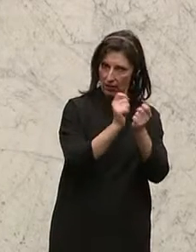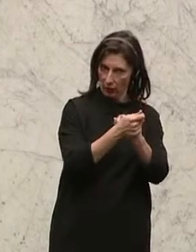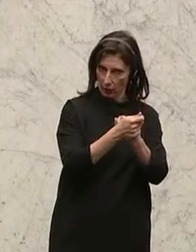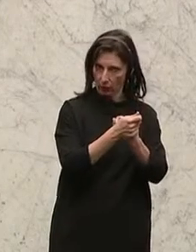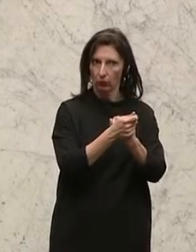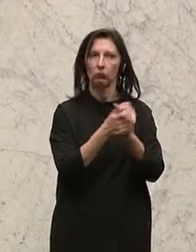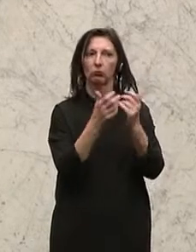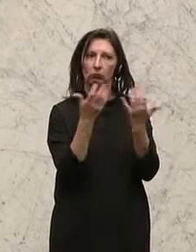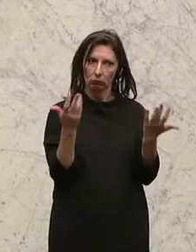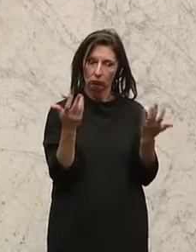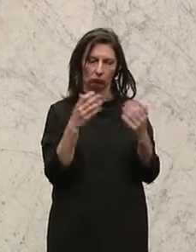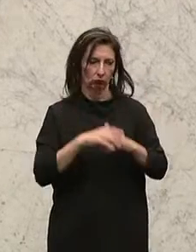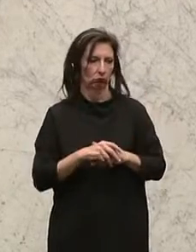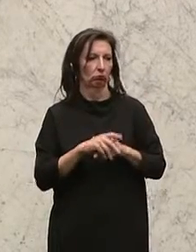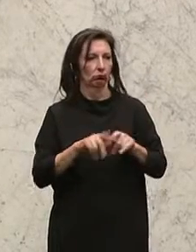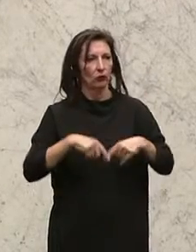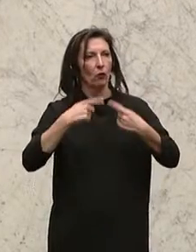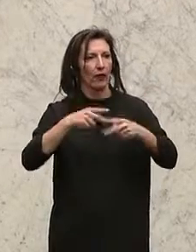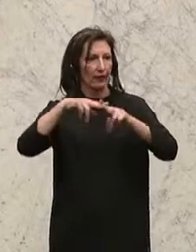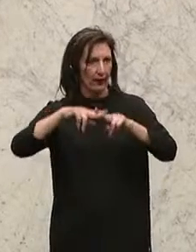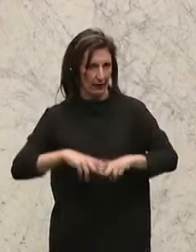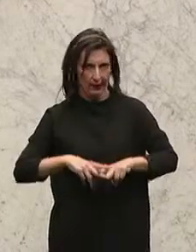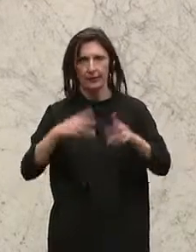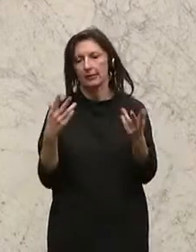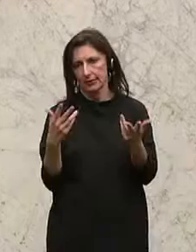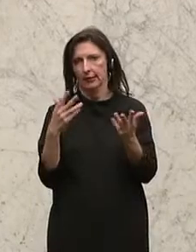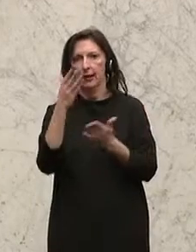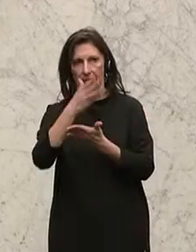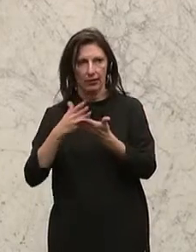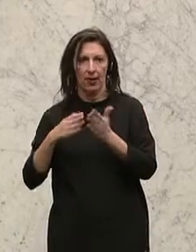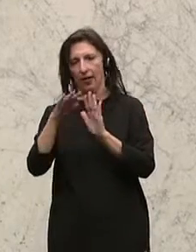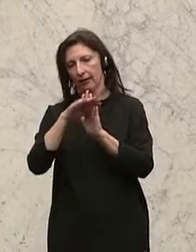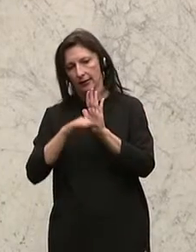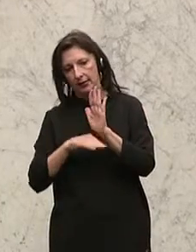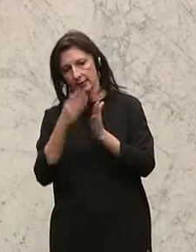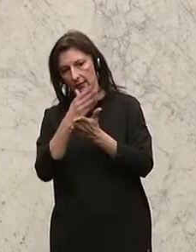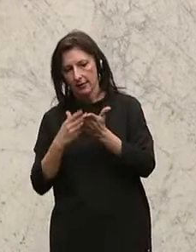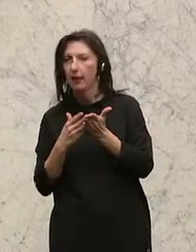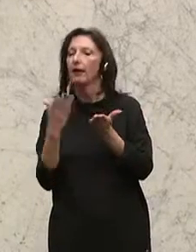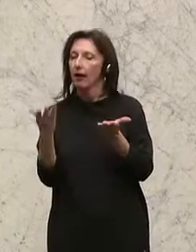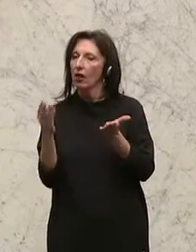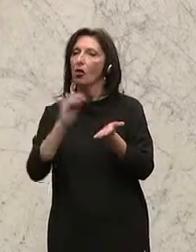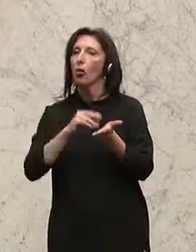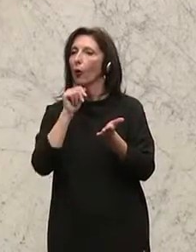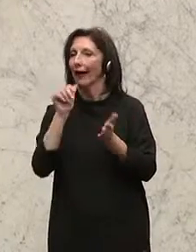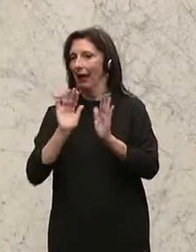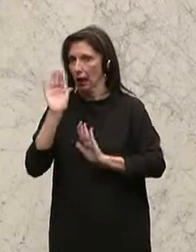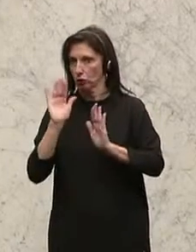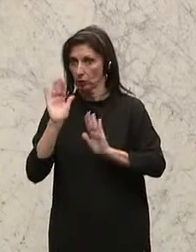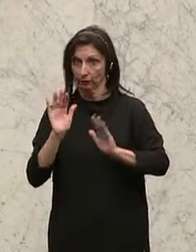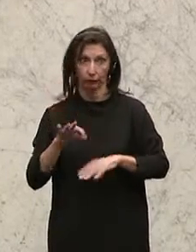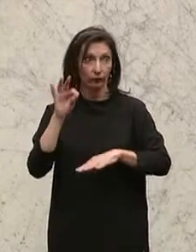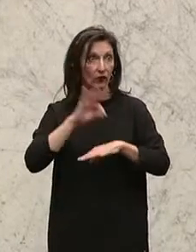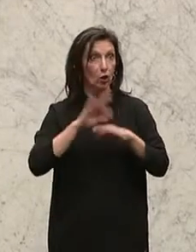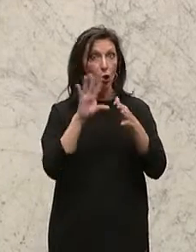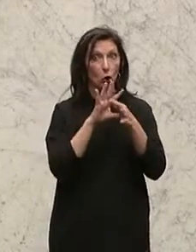Gesetzentwurfes folgen, schließlich über die restlichen noch nicht abgestimmten Teile des Gesetzentwurfes abstimmen lassen. Die Abgeordneten Dr.